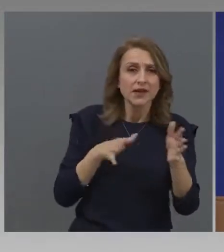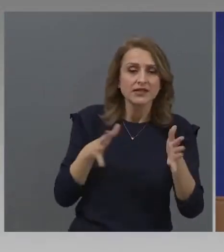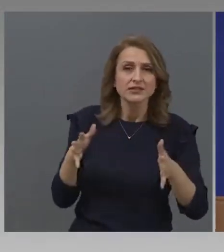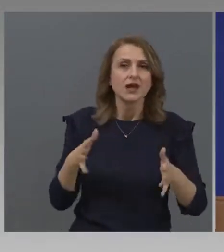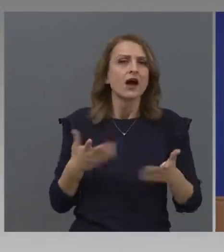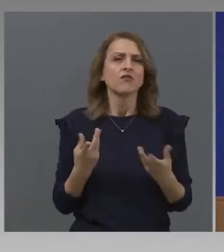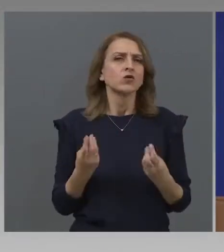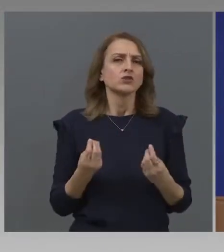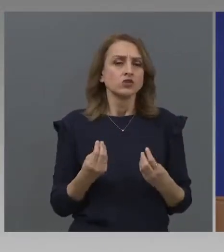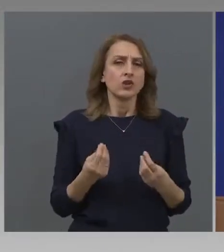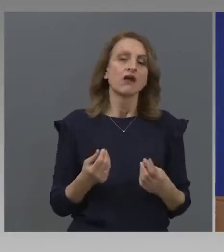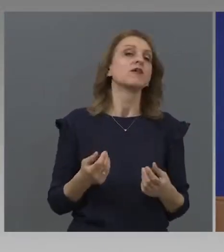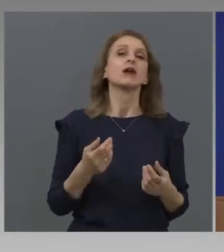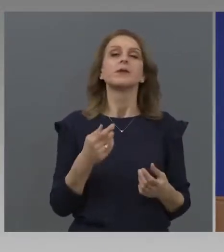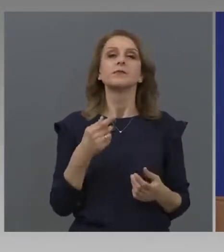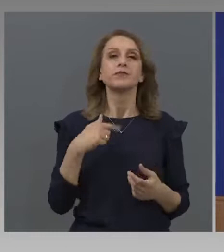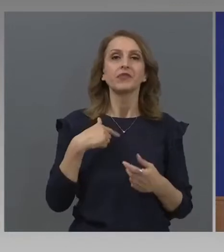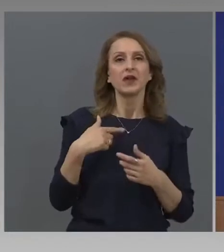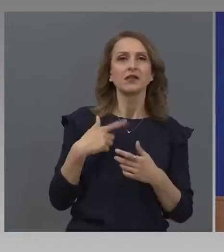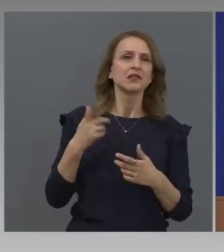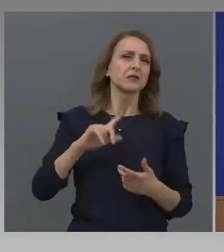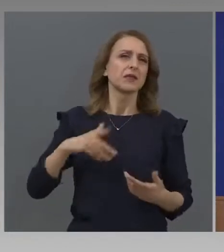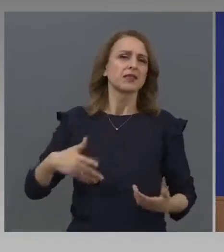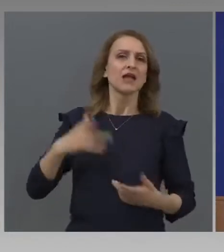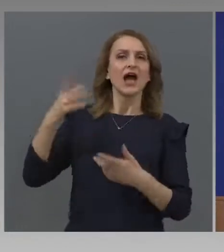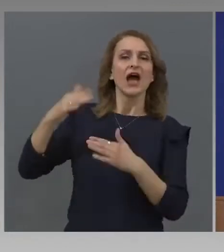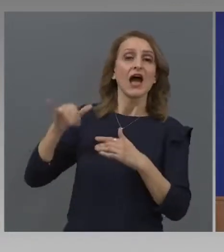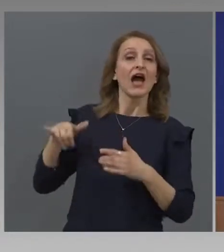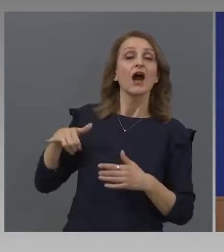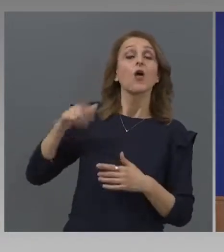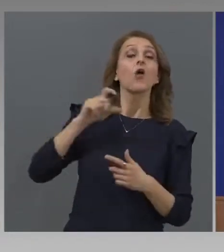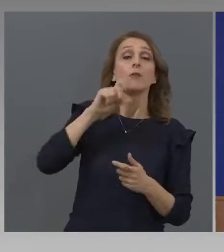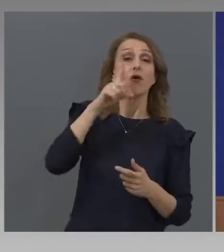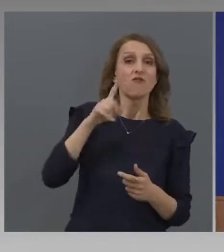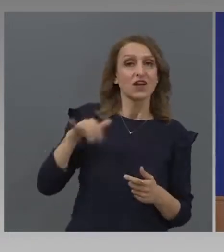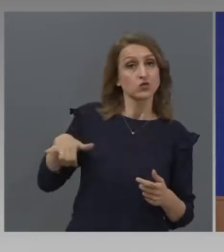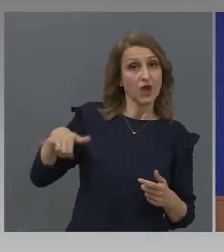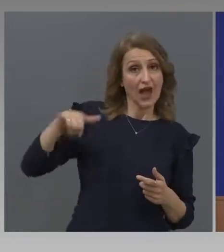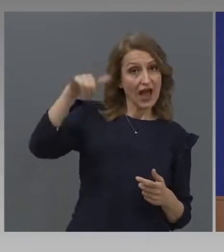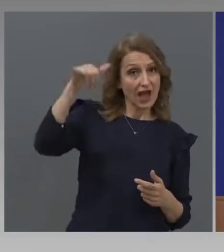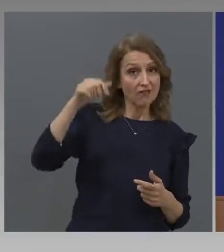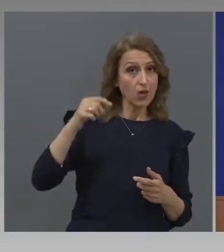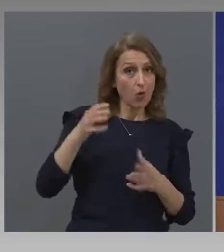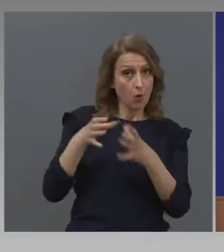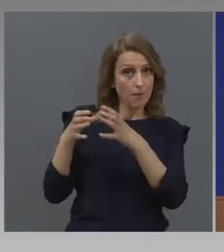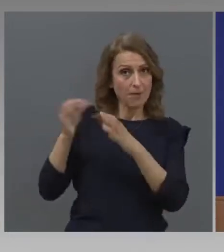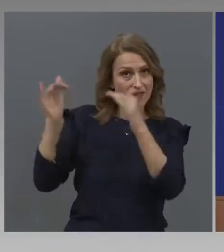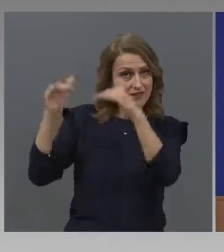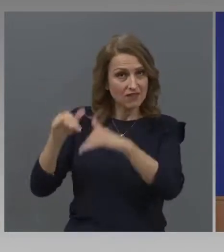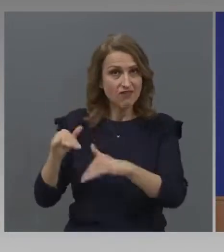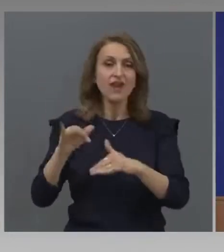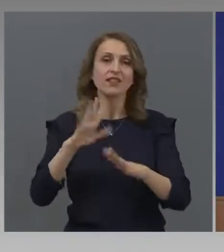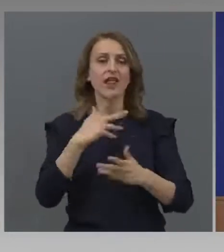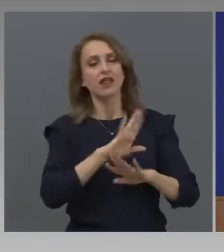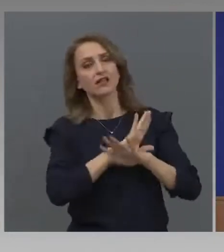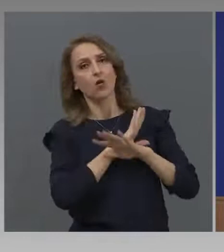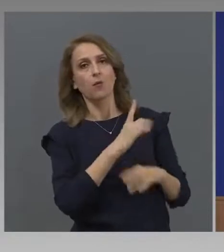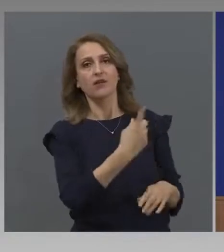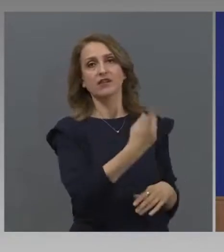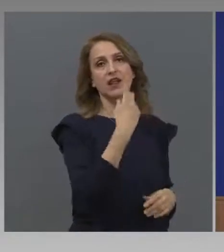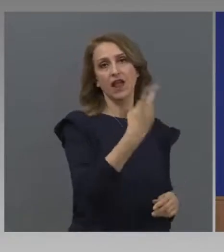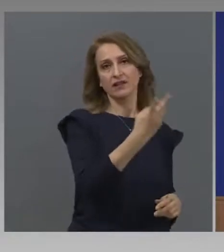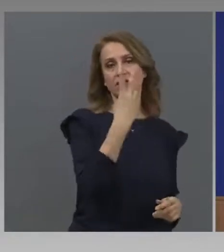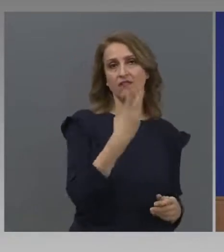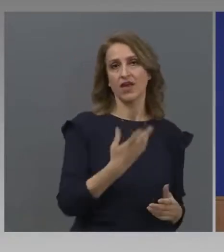значи да пушнеме? По-мила ми авиокомпанията, дали ще фалира или да ми загинат хиляда българи или две хилени. Хайде да кажете си го така.